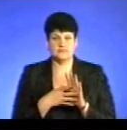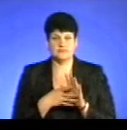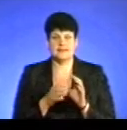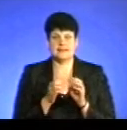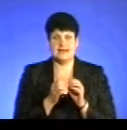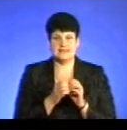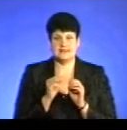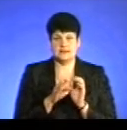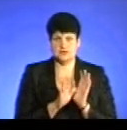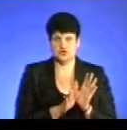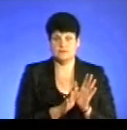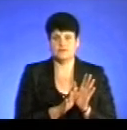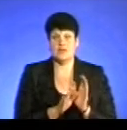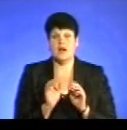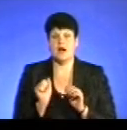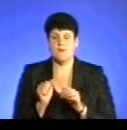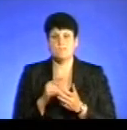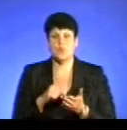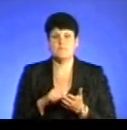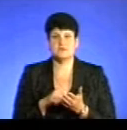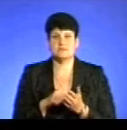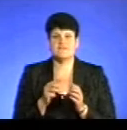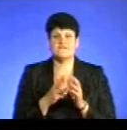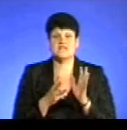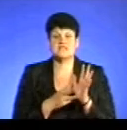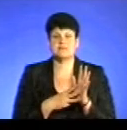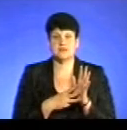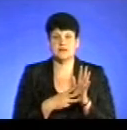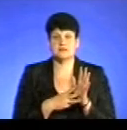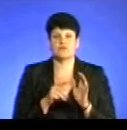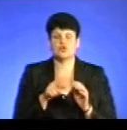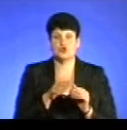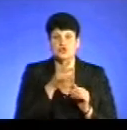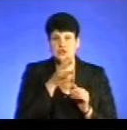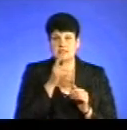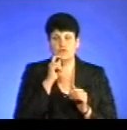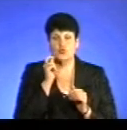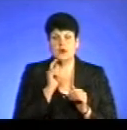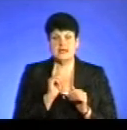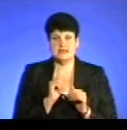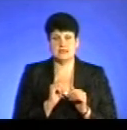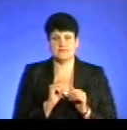10 тисяч, а по місту – 18. В той час, коли по Україні